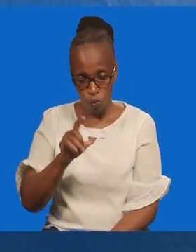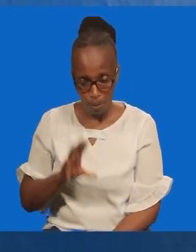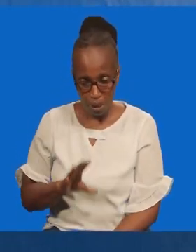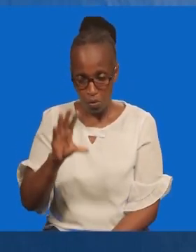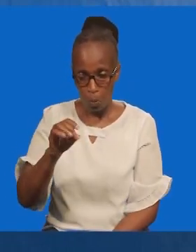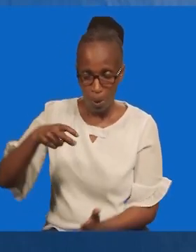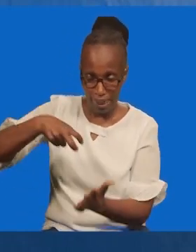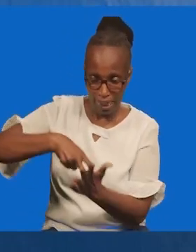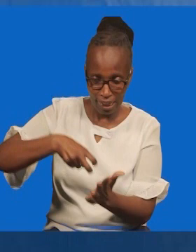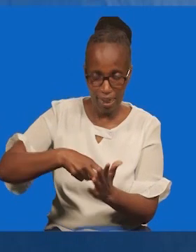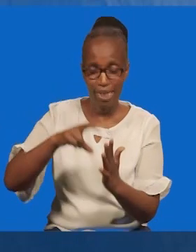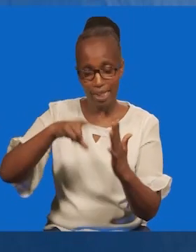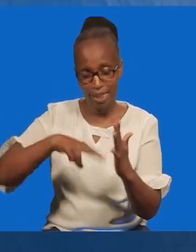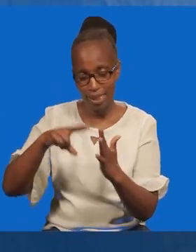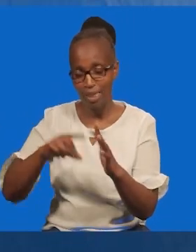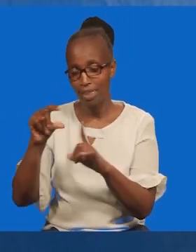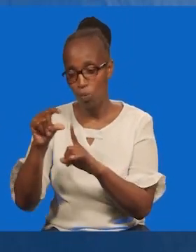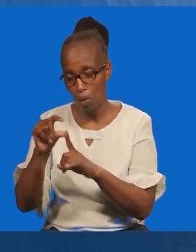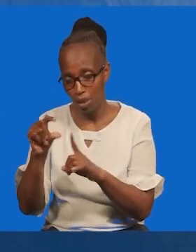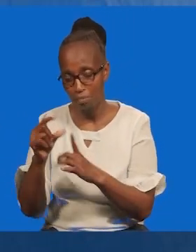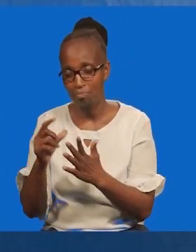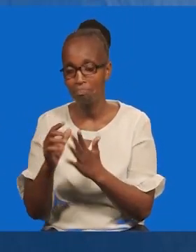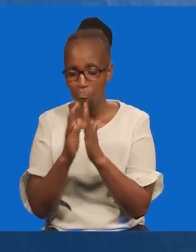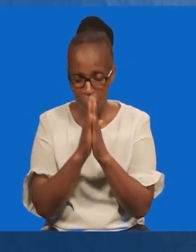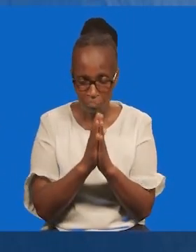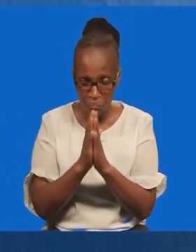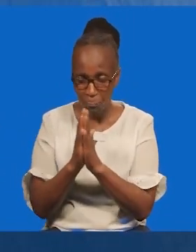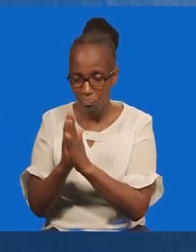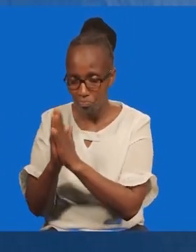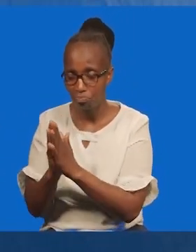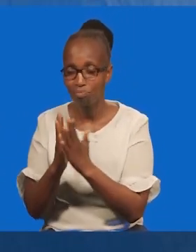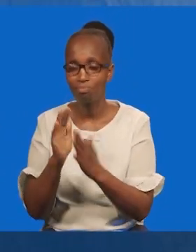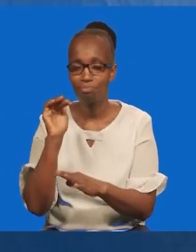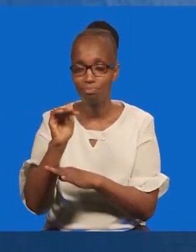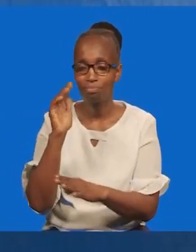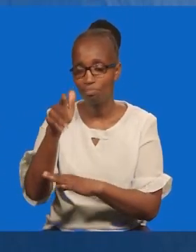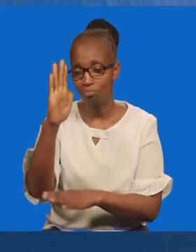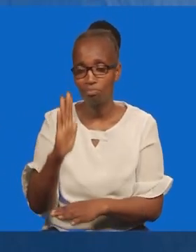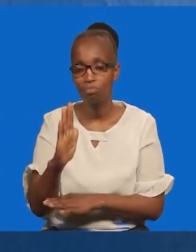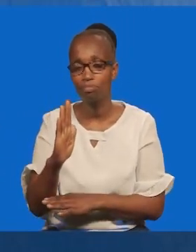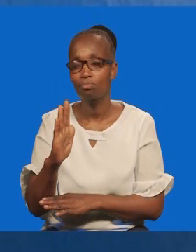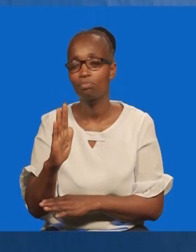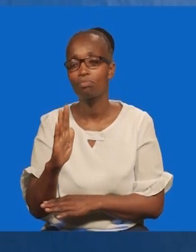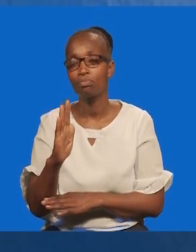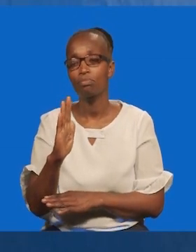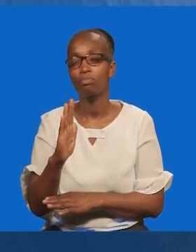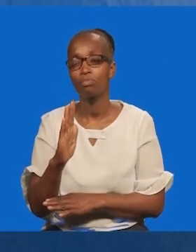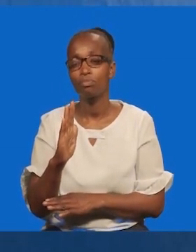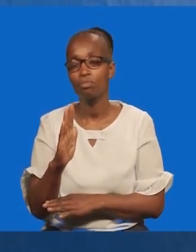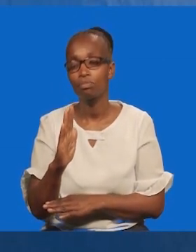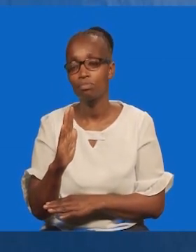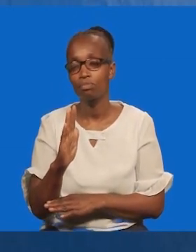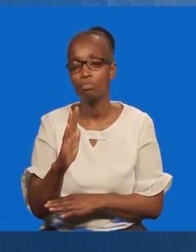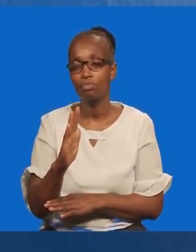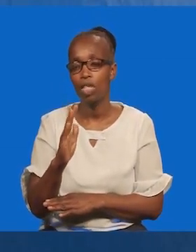Tuende kwenye magoti. Tusomirola ke. Tunyinyekeshe bele zake. Tumuambe mungu. Na tumuambia mungu. mungu.